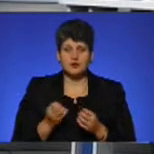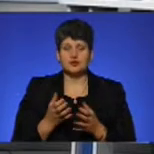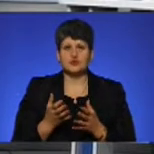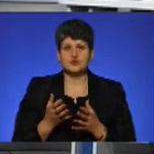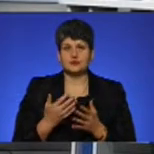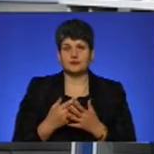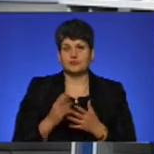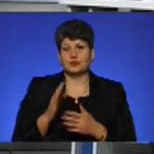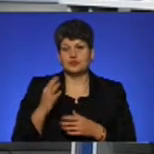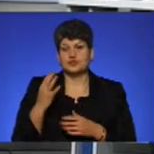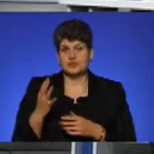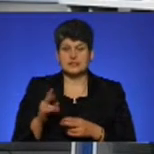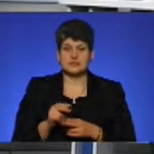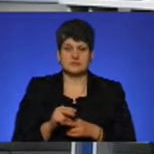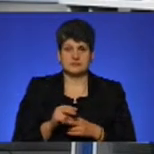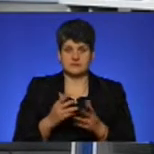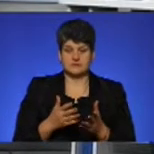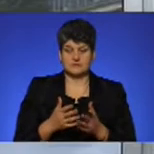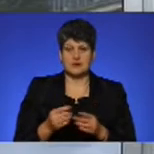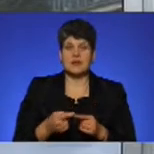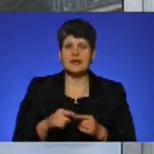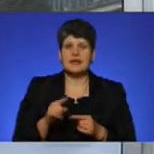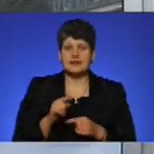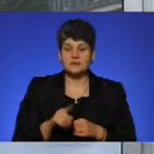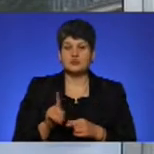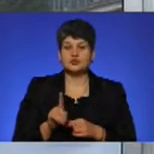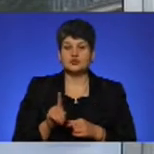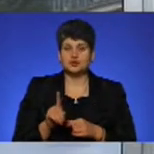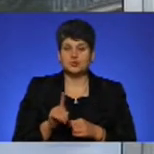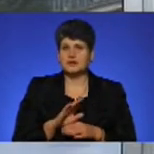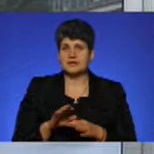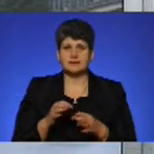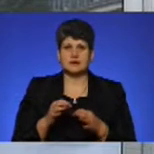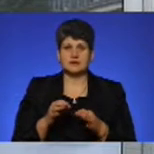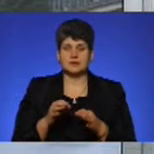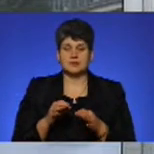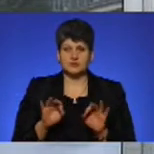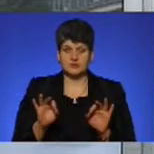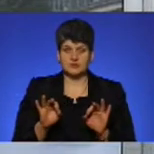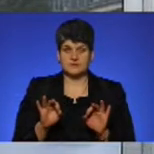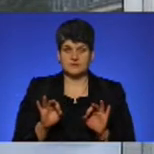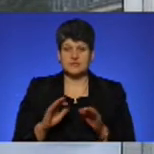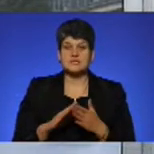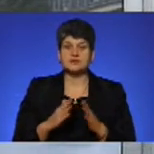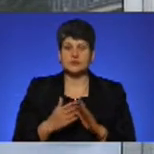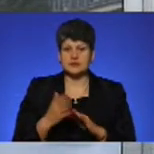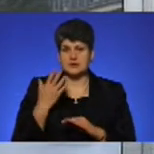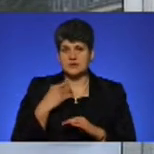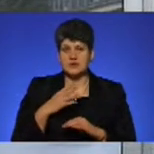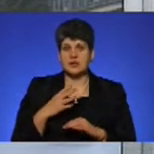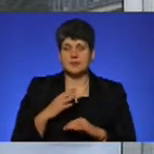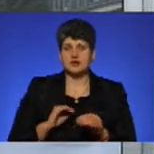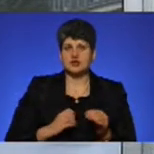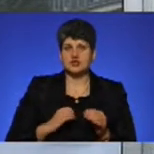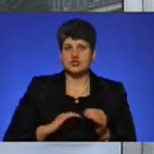4, якщо провести їх ремонт. Тому, щоб не допустити впредситуації, коли частні перевозчі